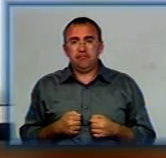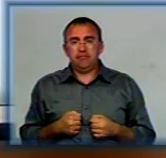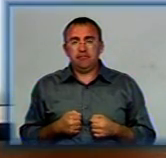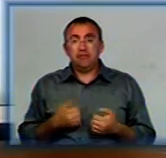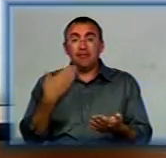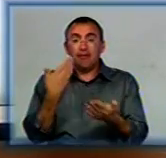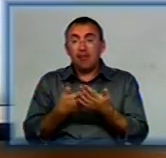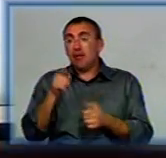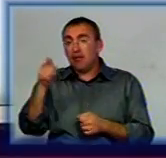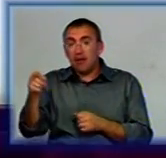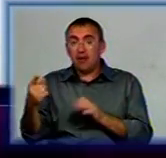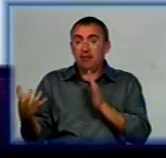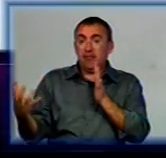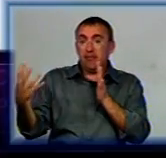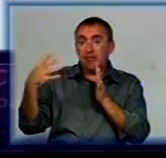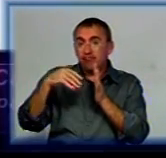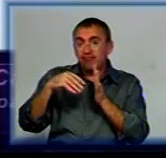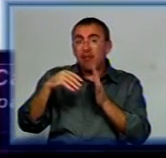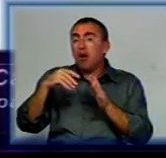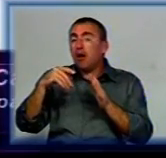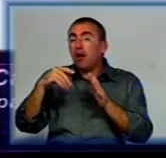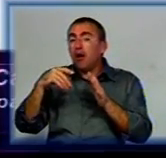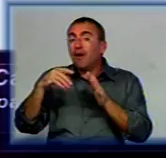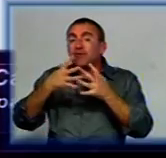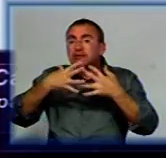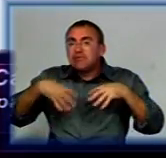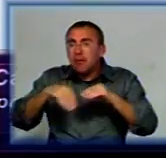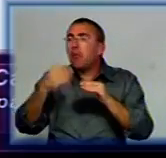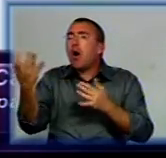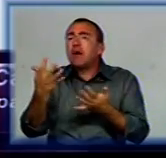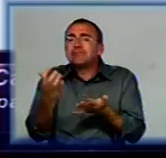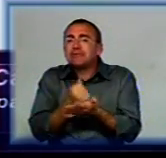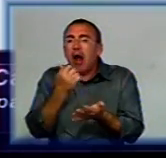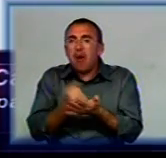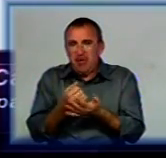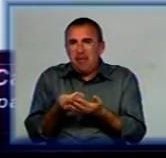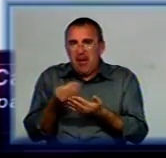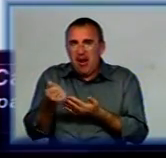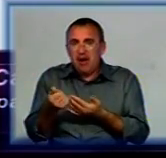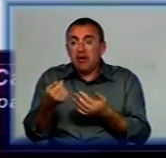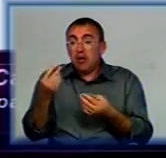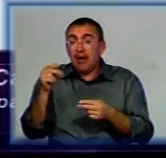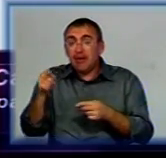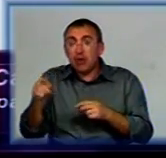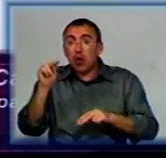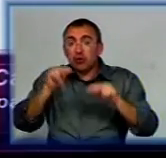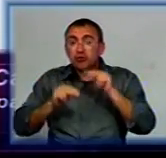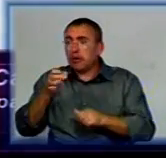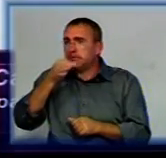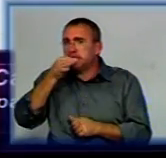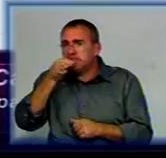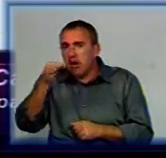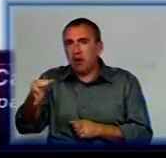Наприклад, ти взяв случайно, сказав у сім'ї, яка в тебе заробітна плата. Це вже вважається, що ти сказав